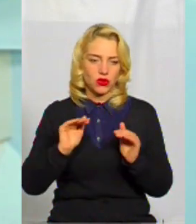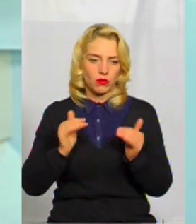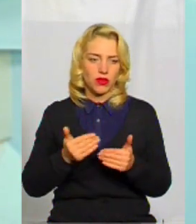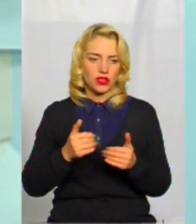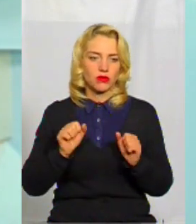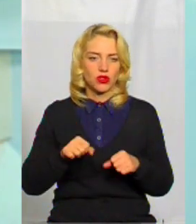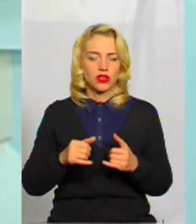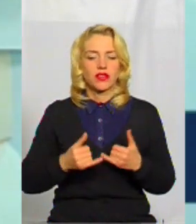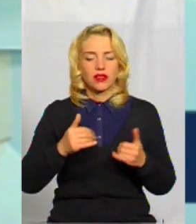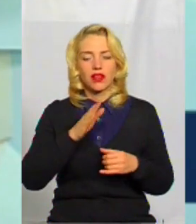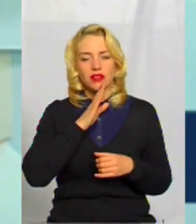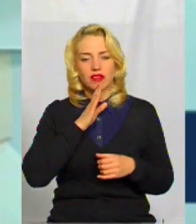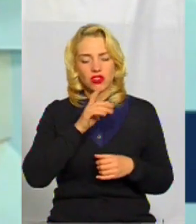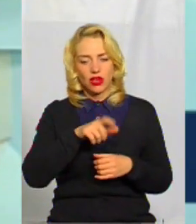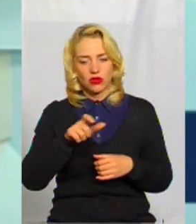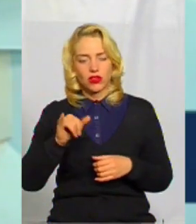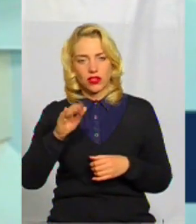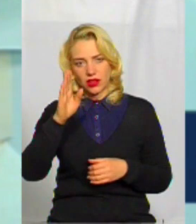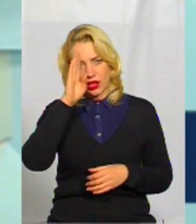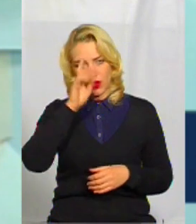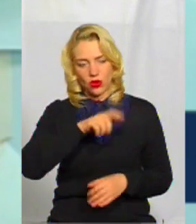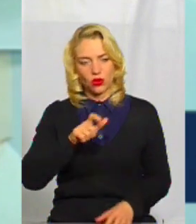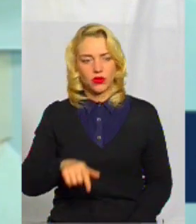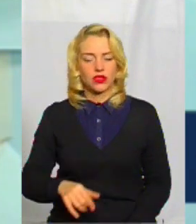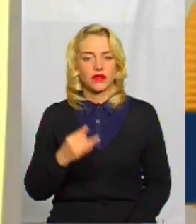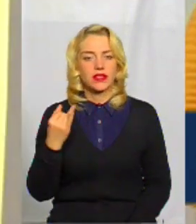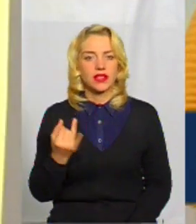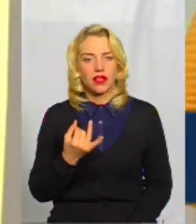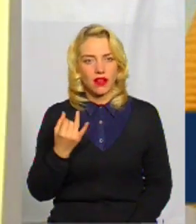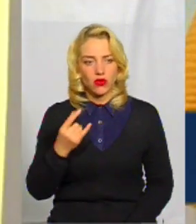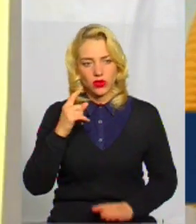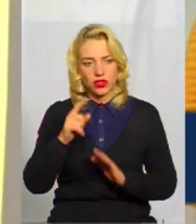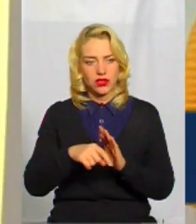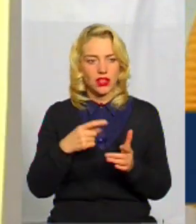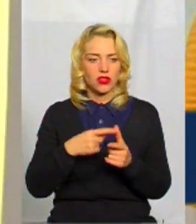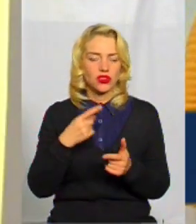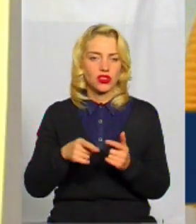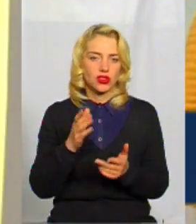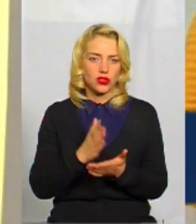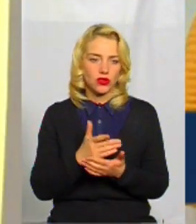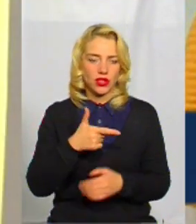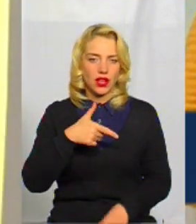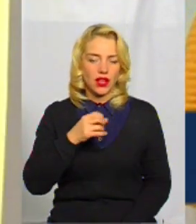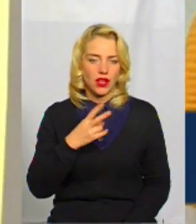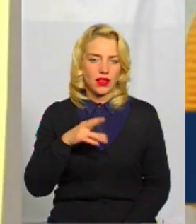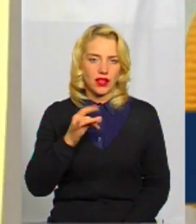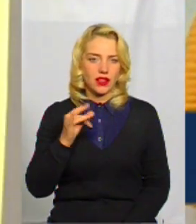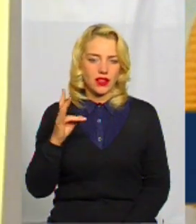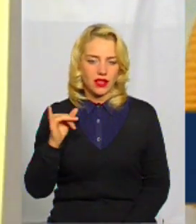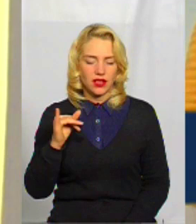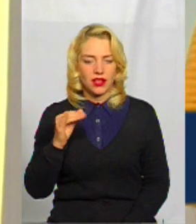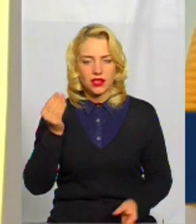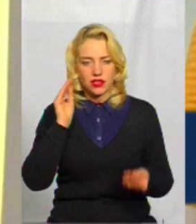можливості як для дівчаток, так і для хлопчиків. А, пані Людмила, а цікаво дізнатися, чи існують гендерні стереотипи